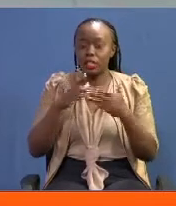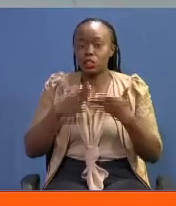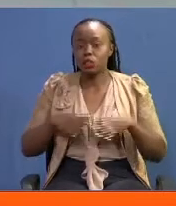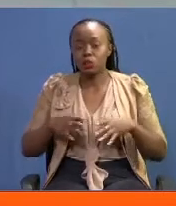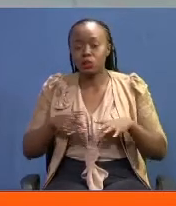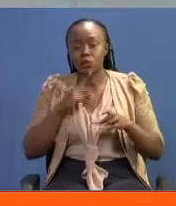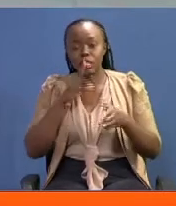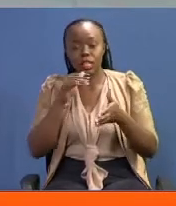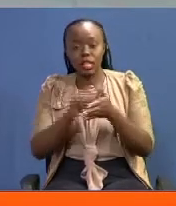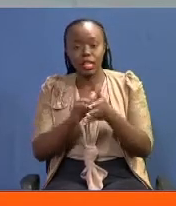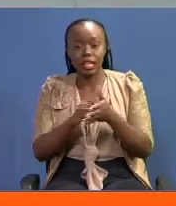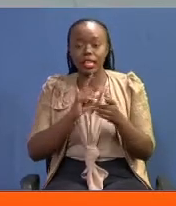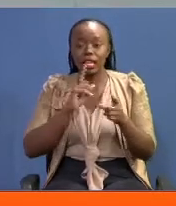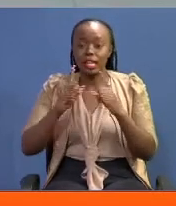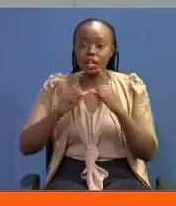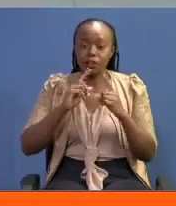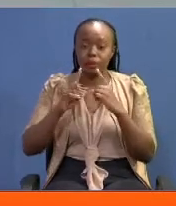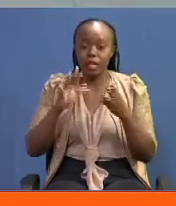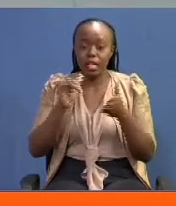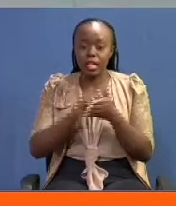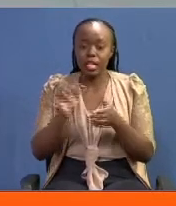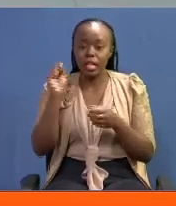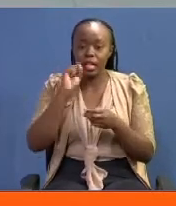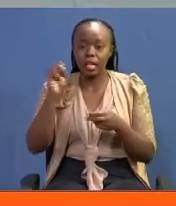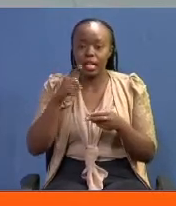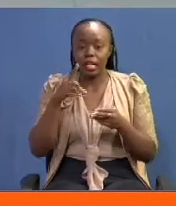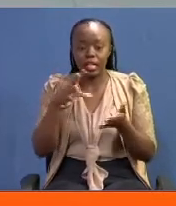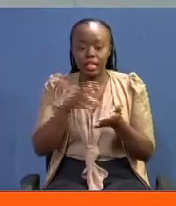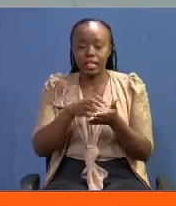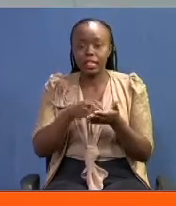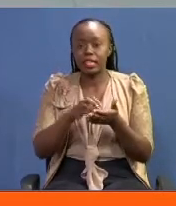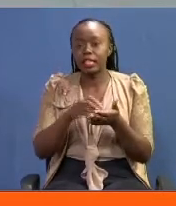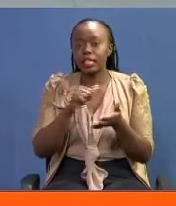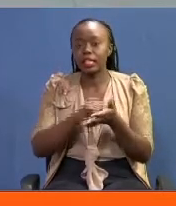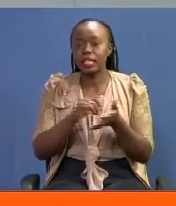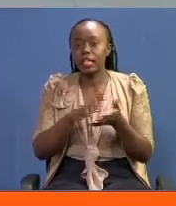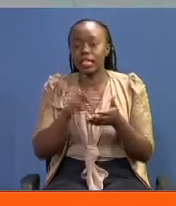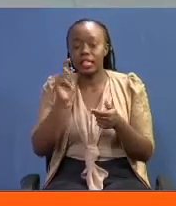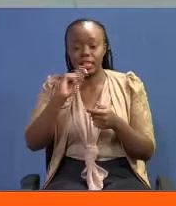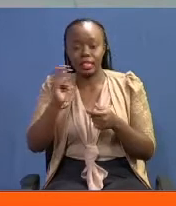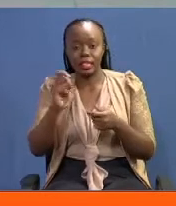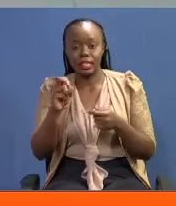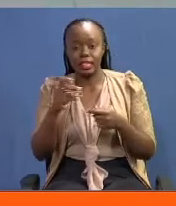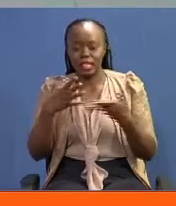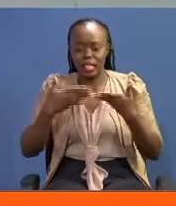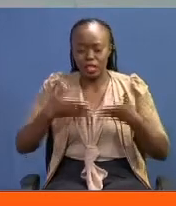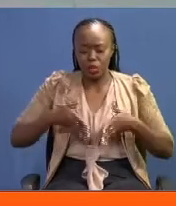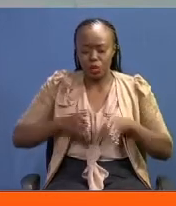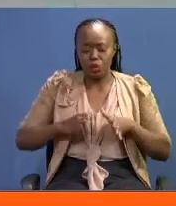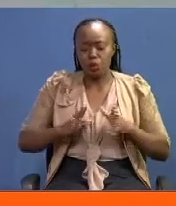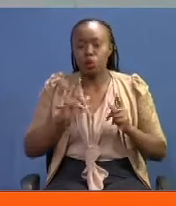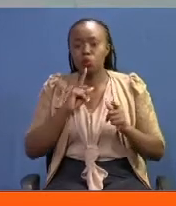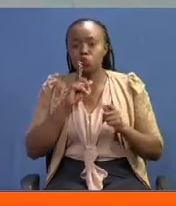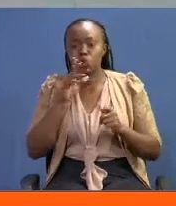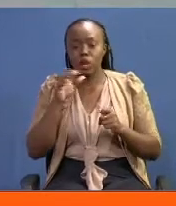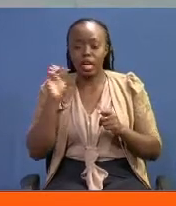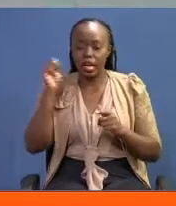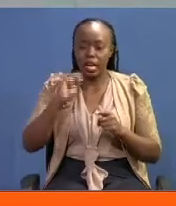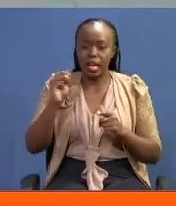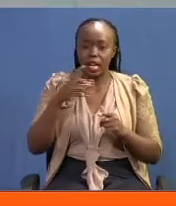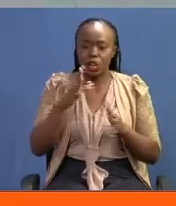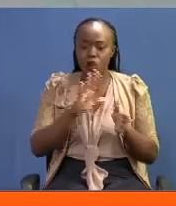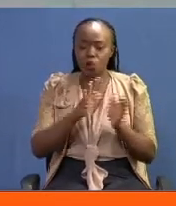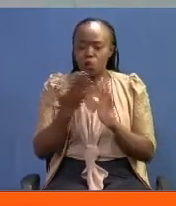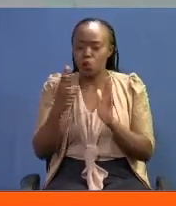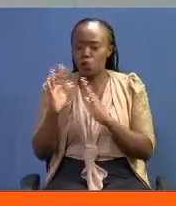kuhusu kile wa lichotaja kuwa raisa mihujumu idara ya mahakama tetesi hizo zili zaliwa na usemi wa rais kenyata katika shireza